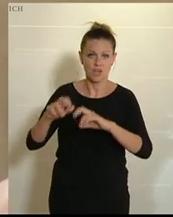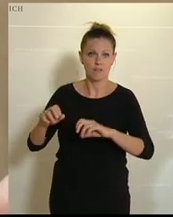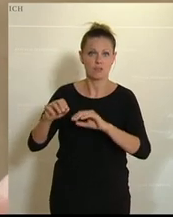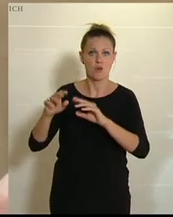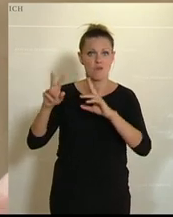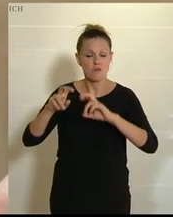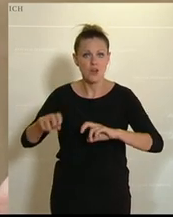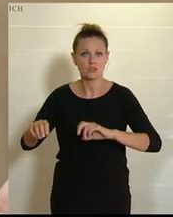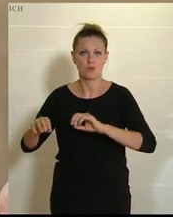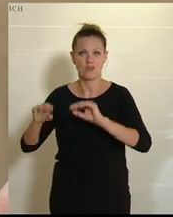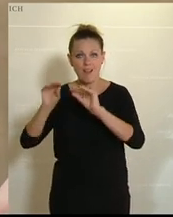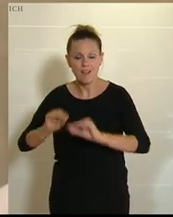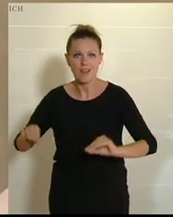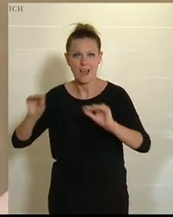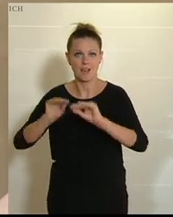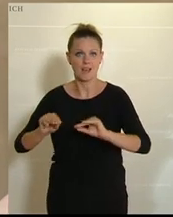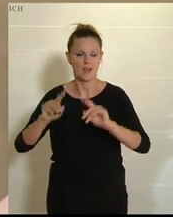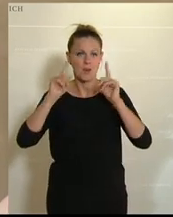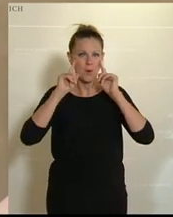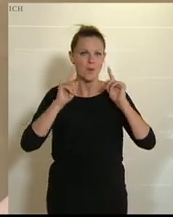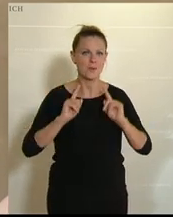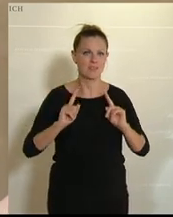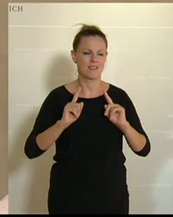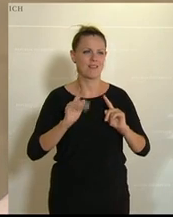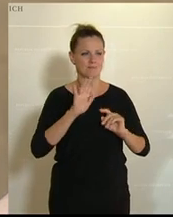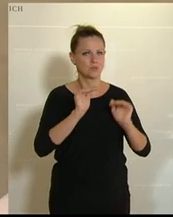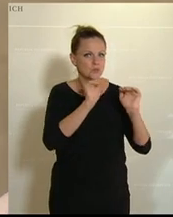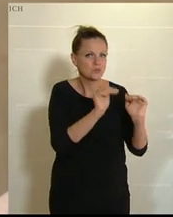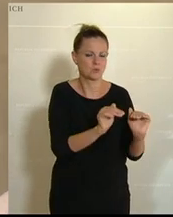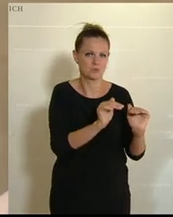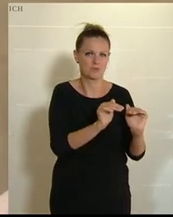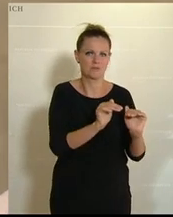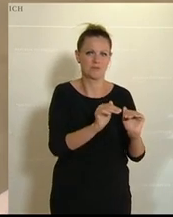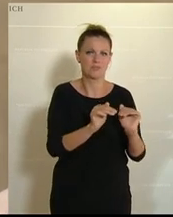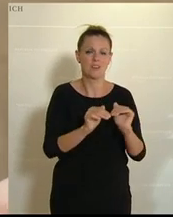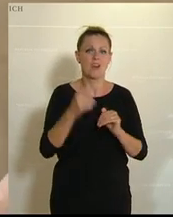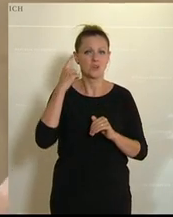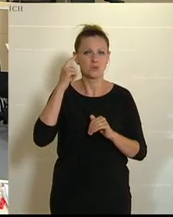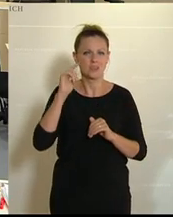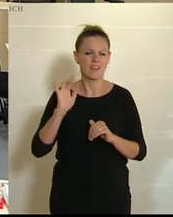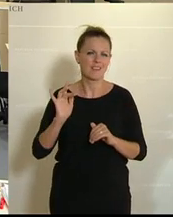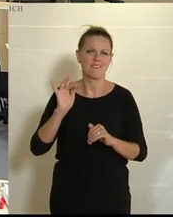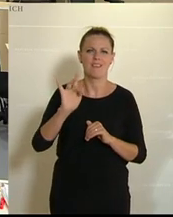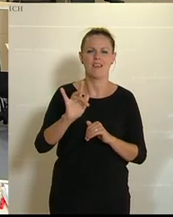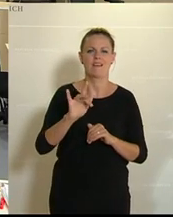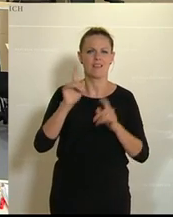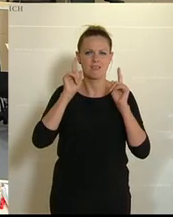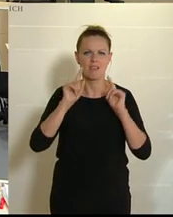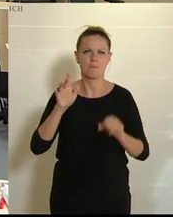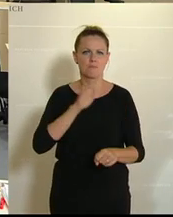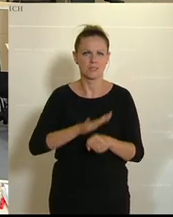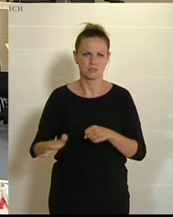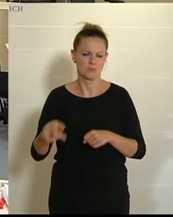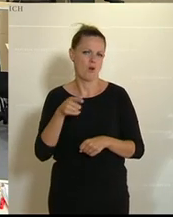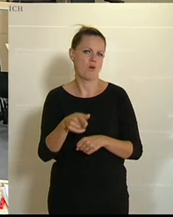Lehre und dem Schutz und den Rechten von Tieren. Initiativen wie die Studierenden gegen Tiermissbrauch. Eine Gruppe